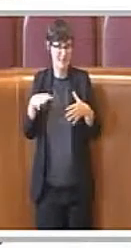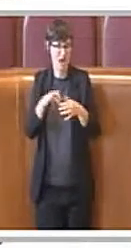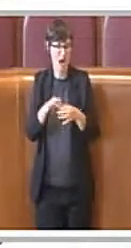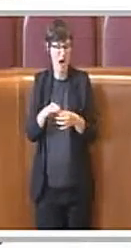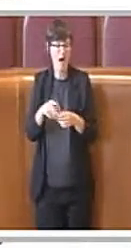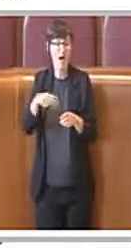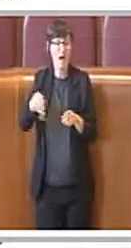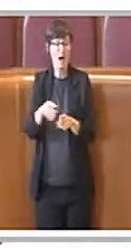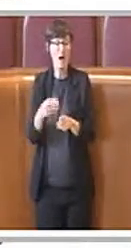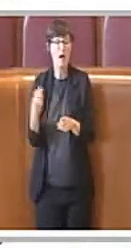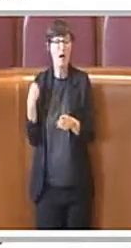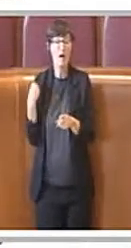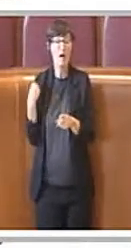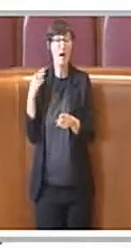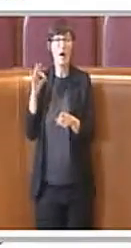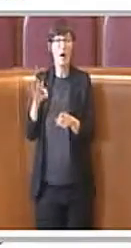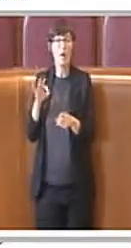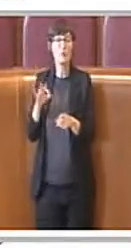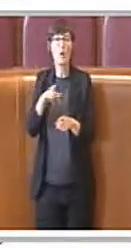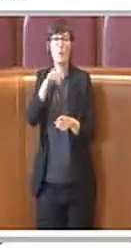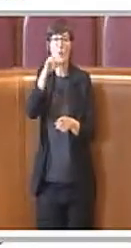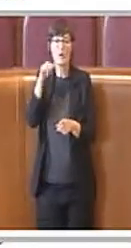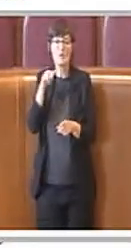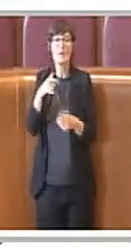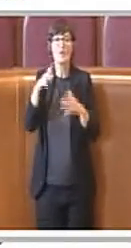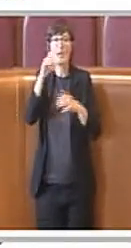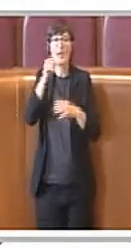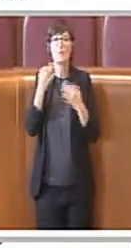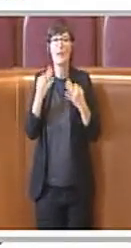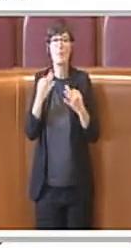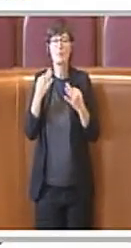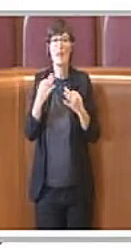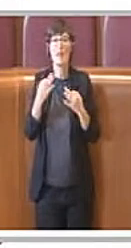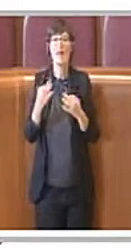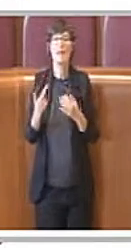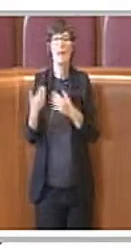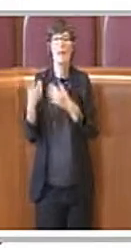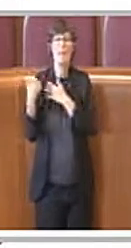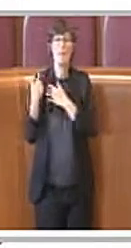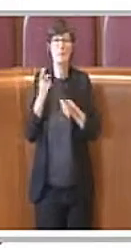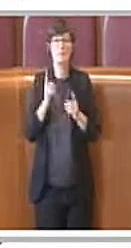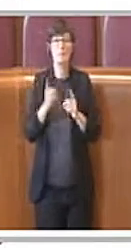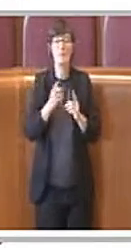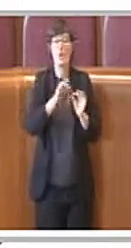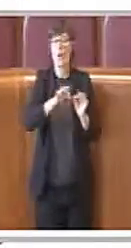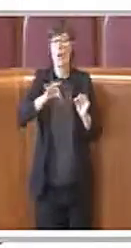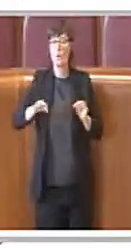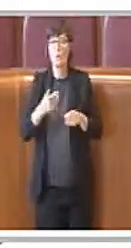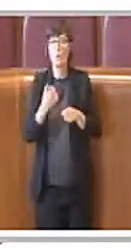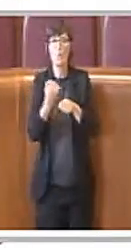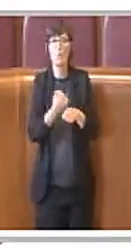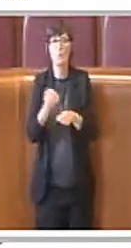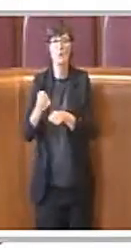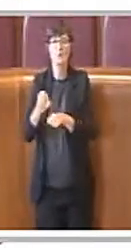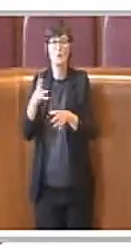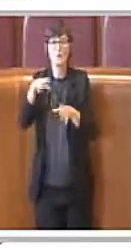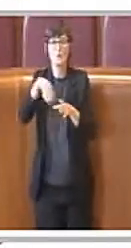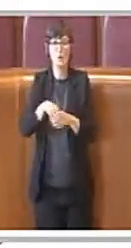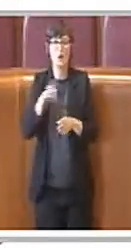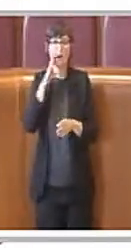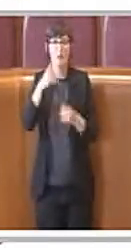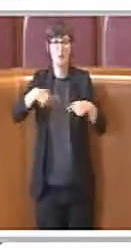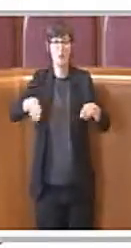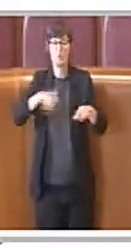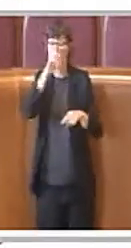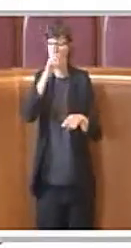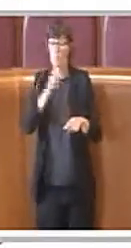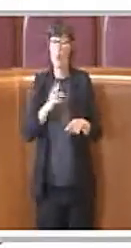regolamento precisi obblighi degli organi politici e amministrativi nei confronti degli organi della consulta. Presumo che queste richieste possano essere